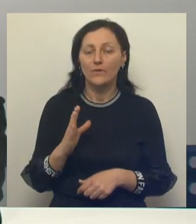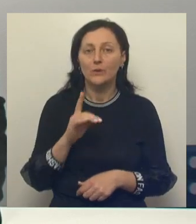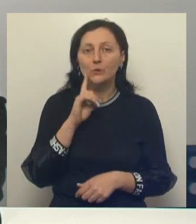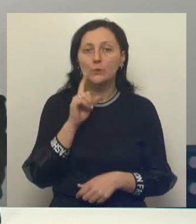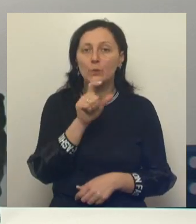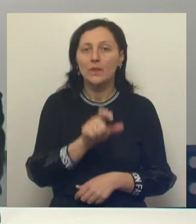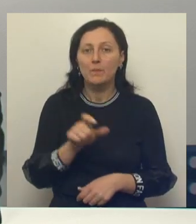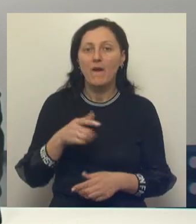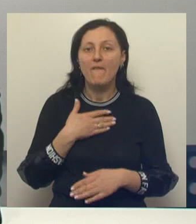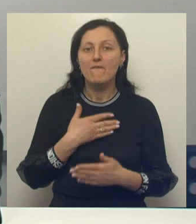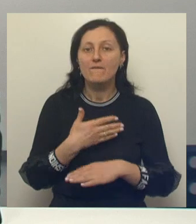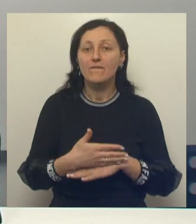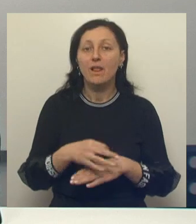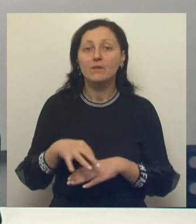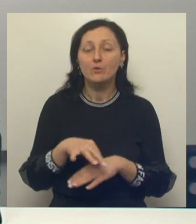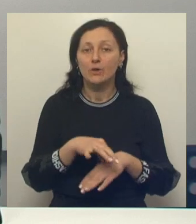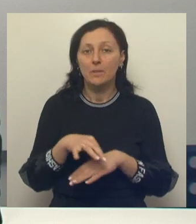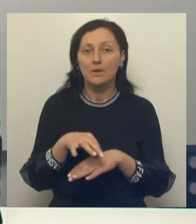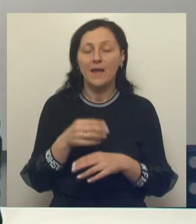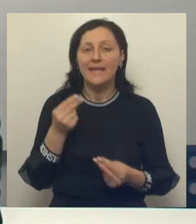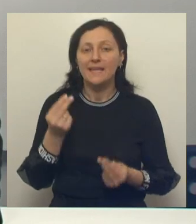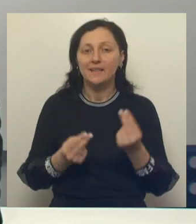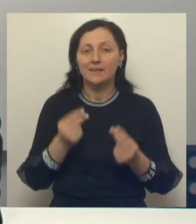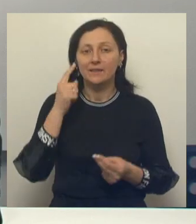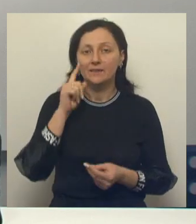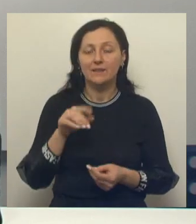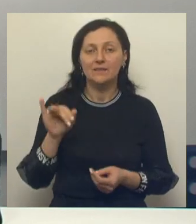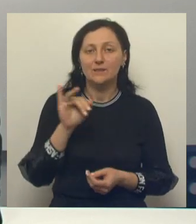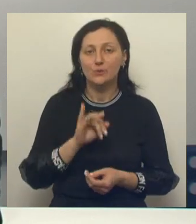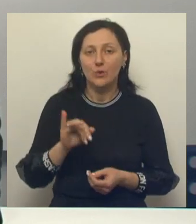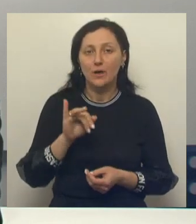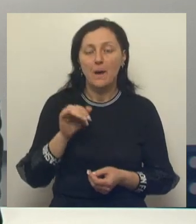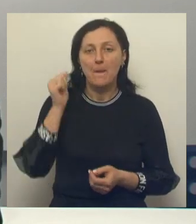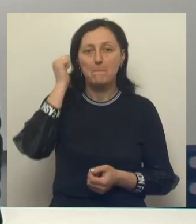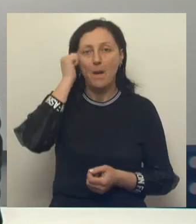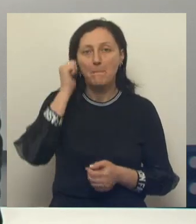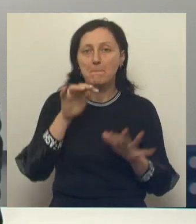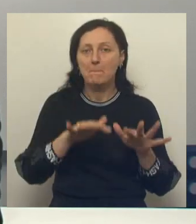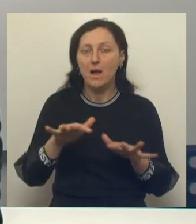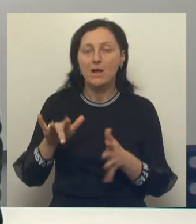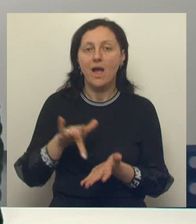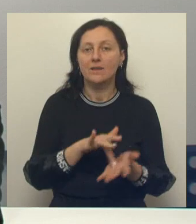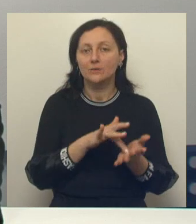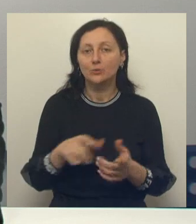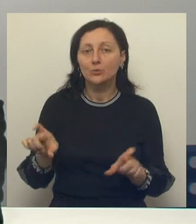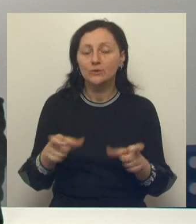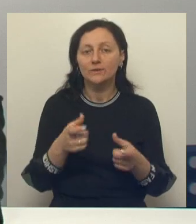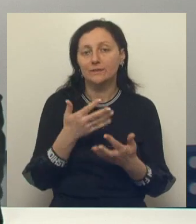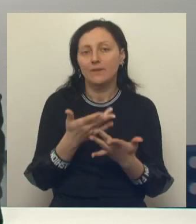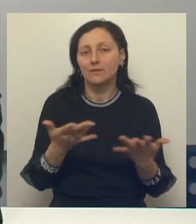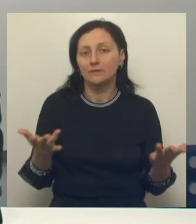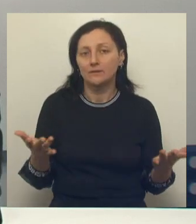волонтерами. Командные игры на знание истории, благоустройство памятных мест, экскурсии и многое другое.